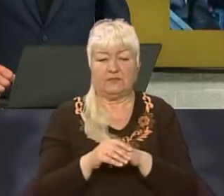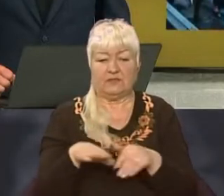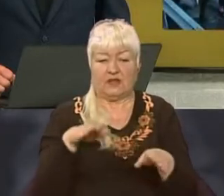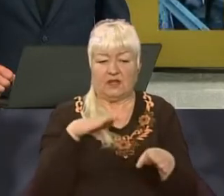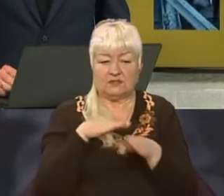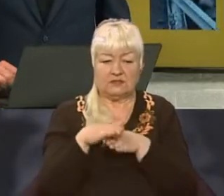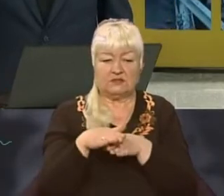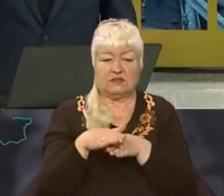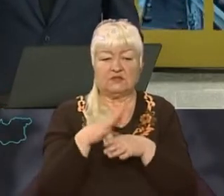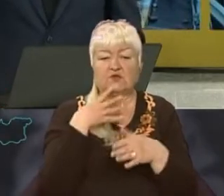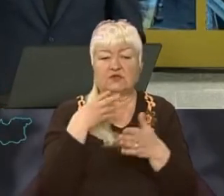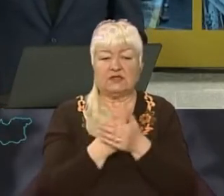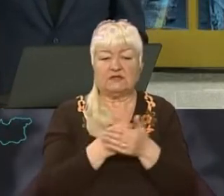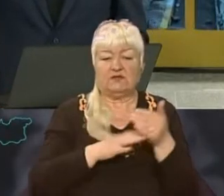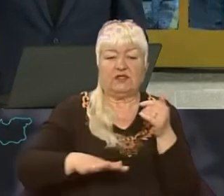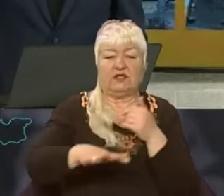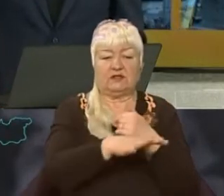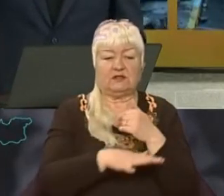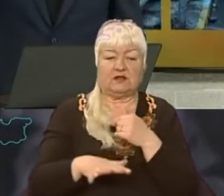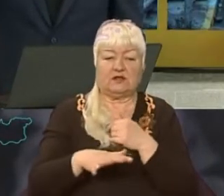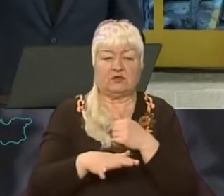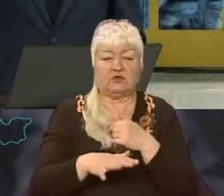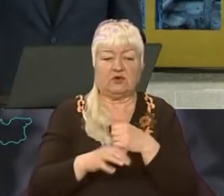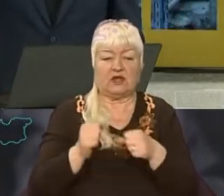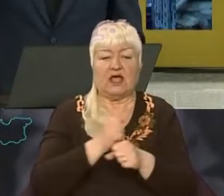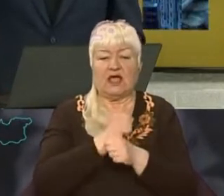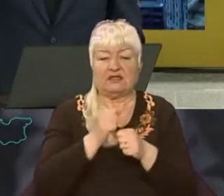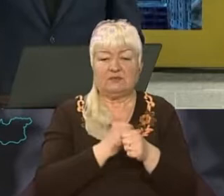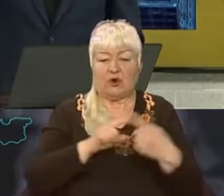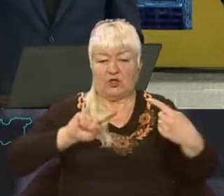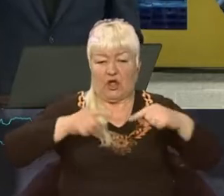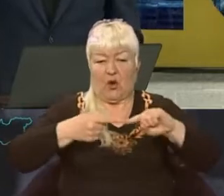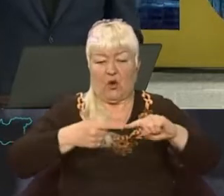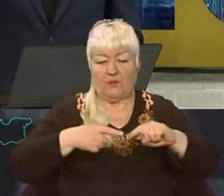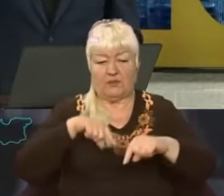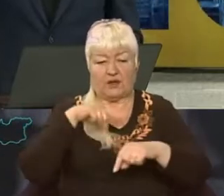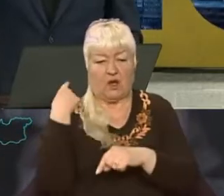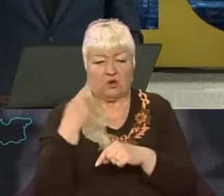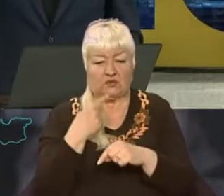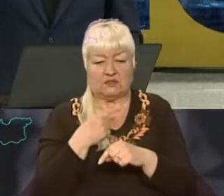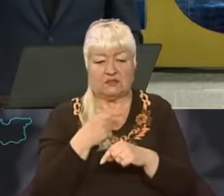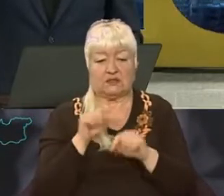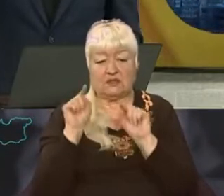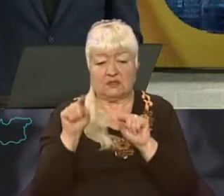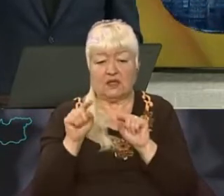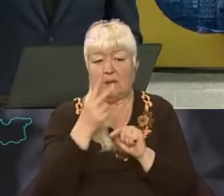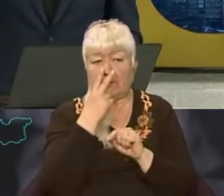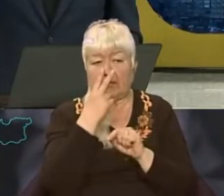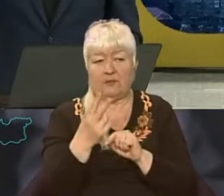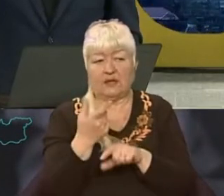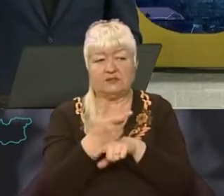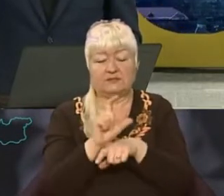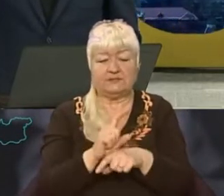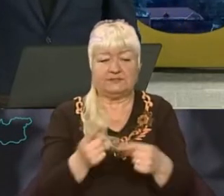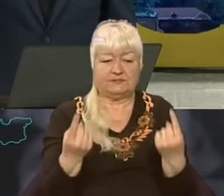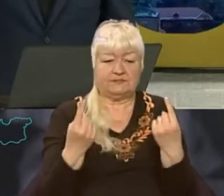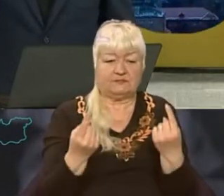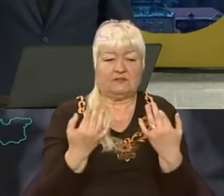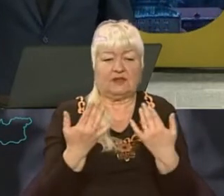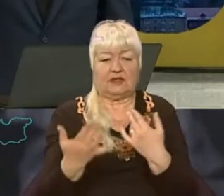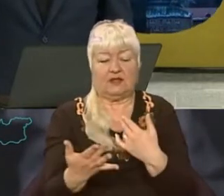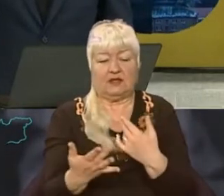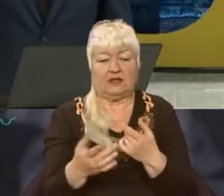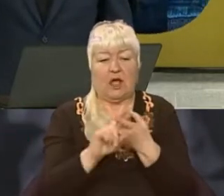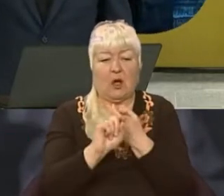здійснюють на своїй території збройний опір російської агресії. Саме тому там ми бачимо надзвичайно велику кількість, пов